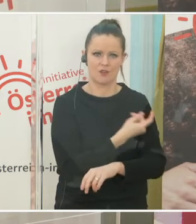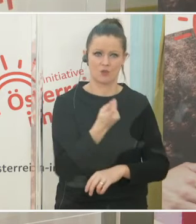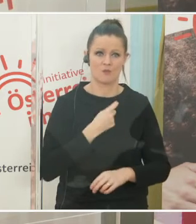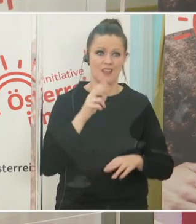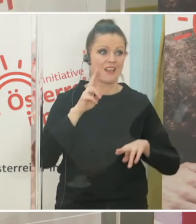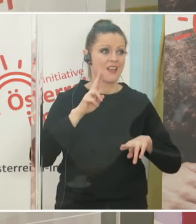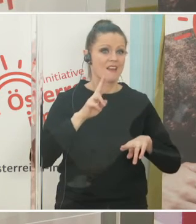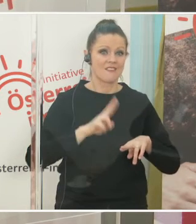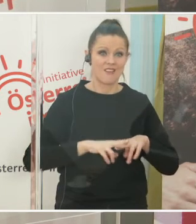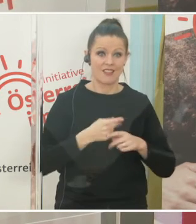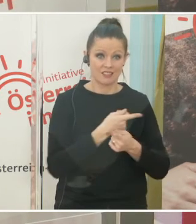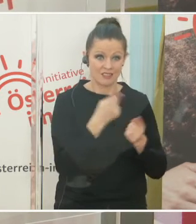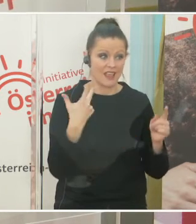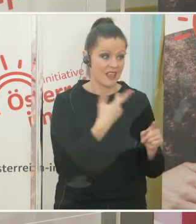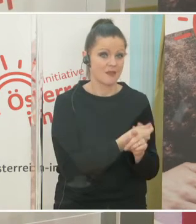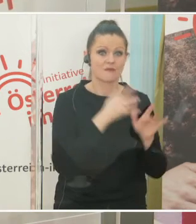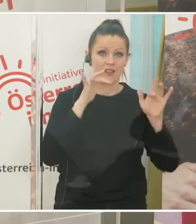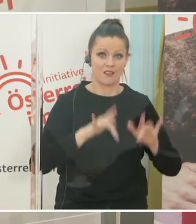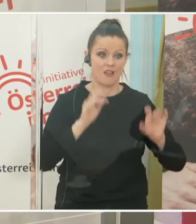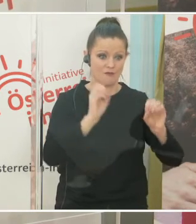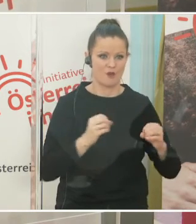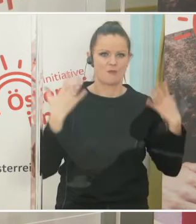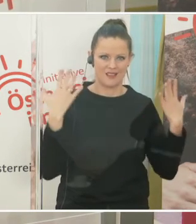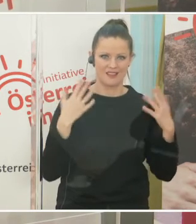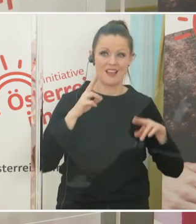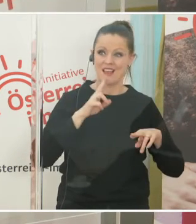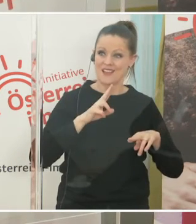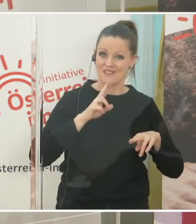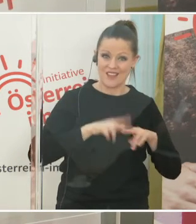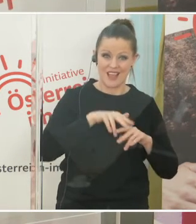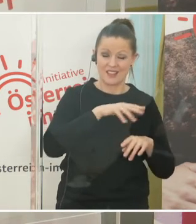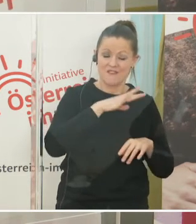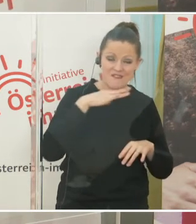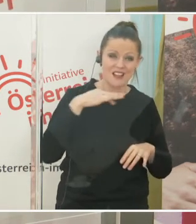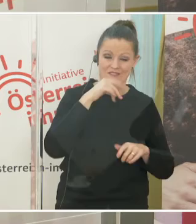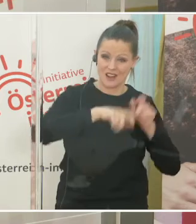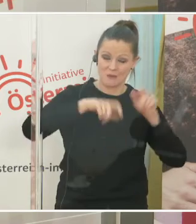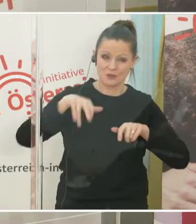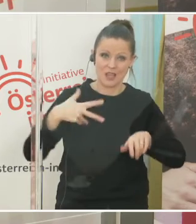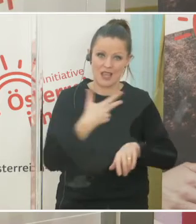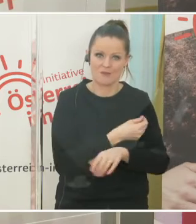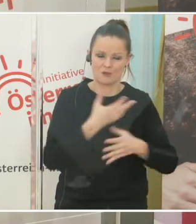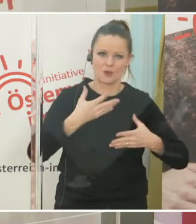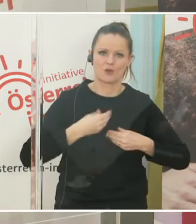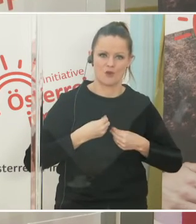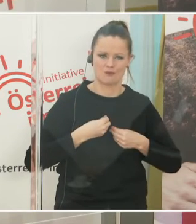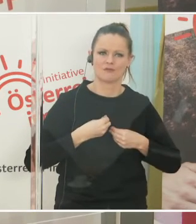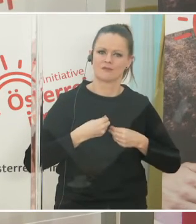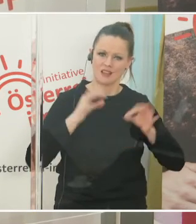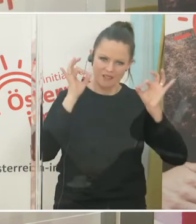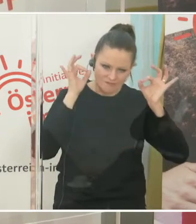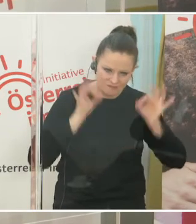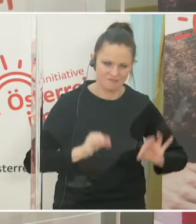vorbei. Aber für uns alle wird es erst dann vorbei sein, wenn wir viele sind. Und das erfordert, dass wirklich